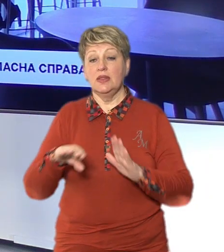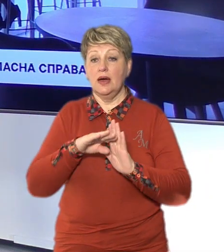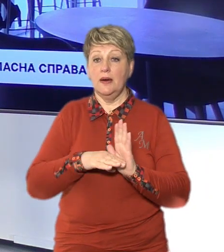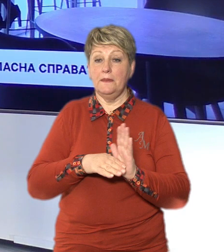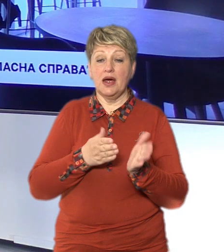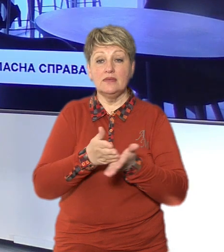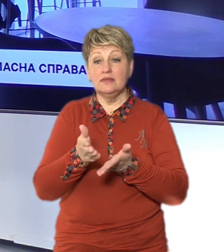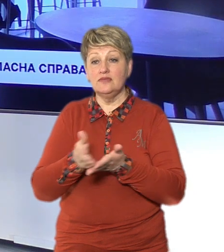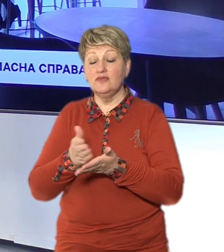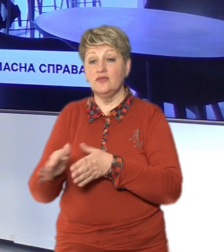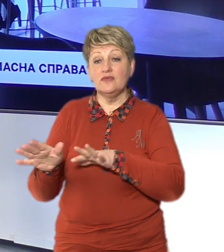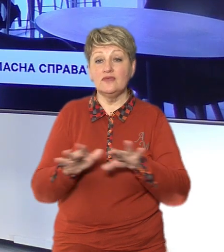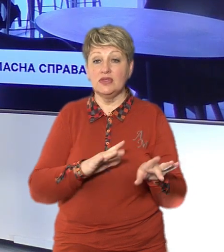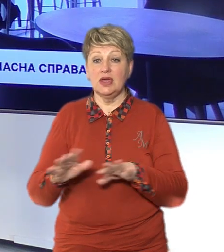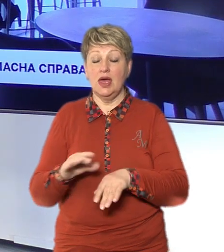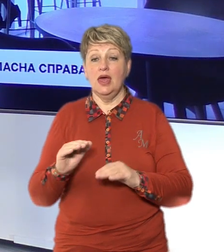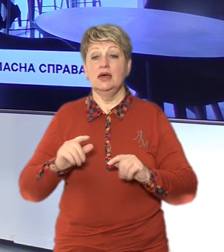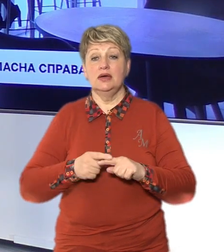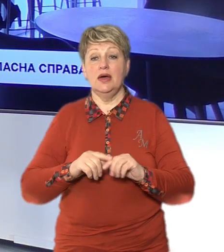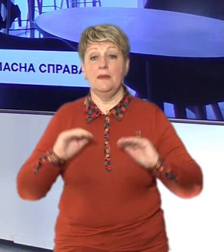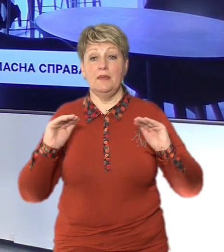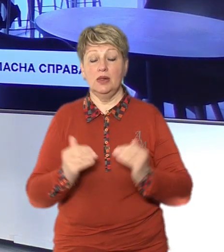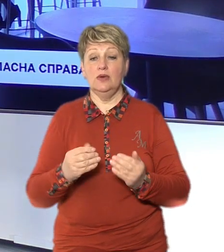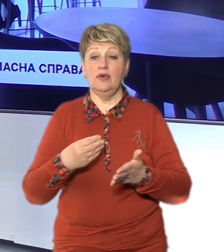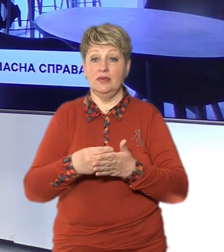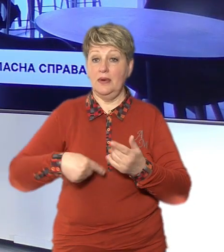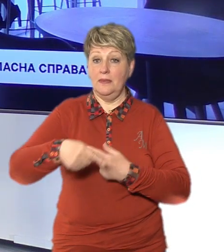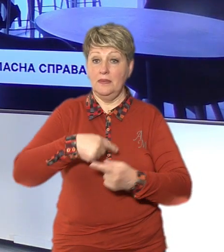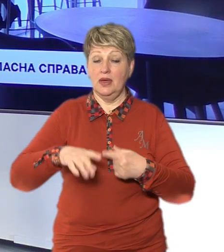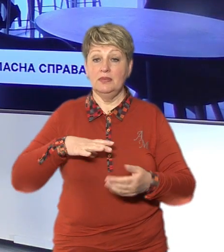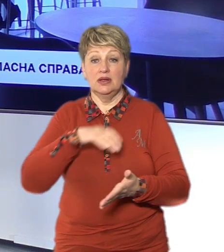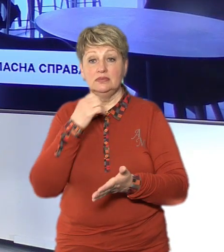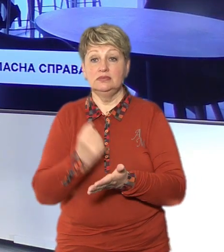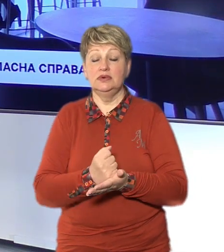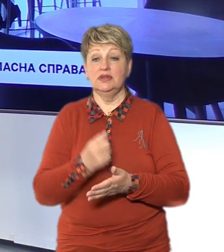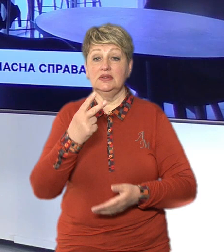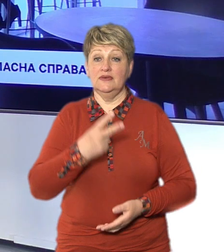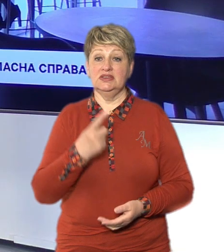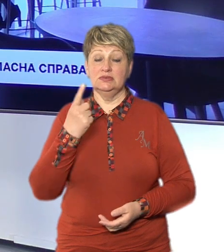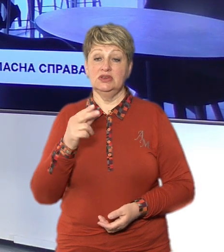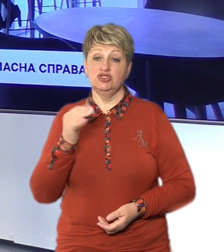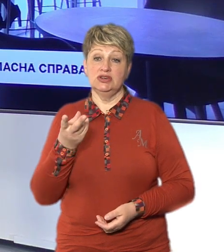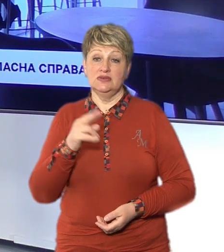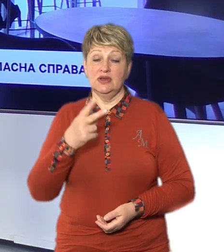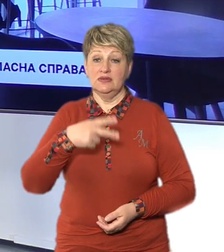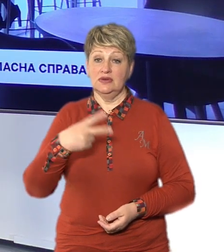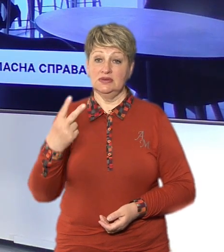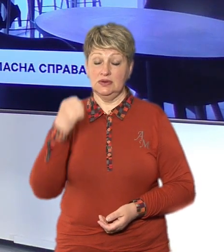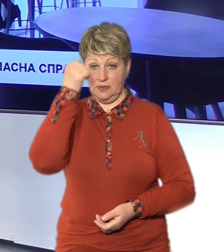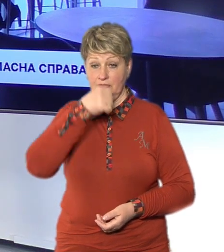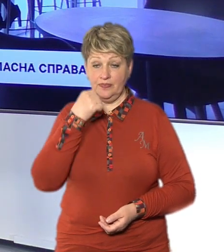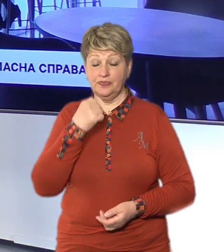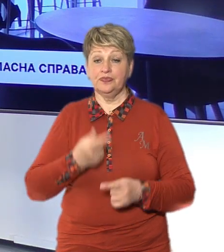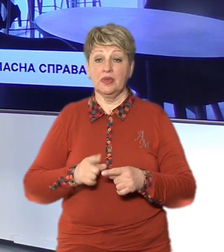всі сфери діяльності малого бізнесу Вона була затверджена 21 червня 2022 року Відтоді 80 осіб розпочали